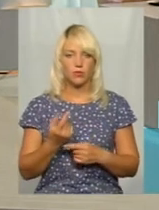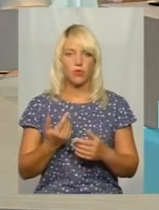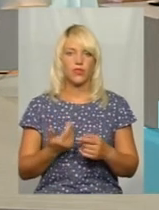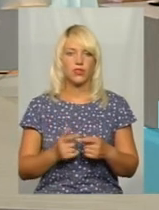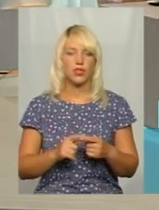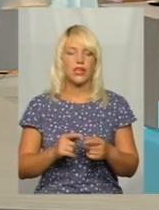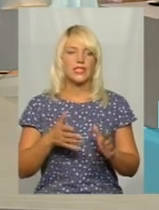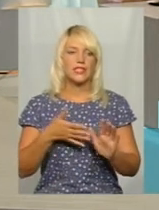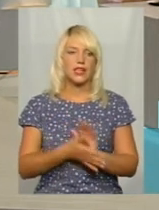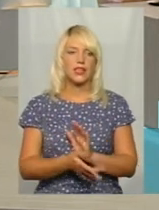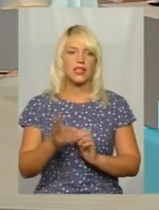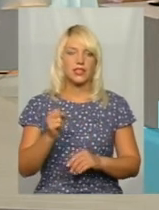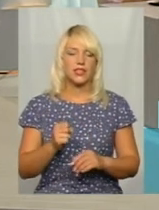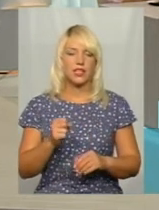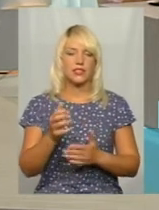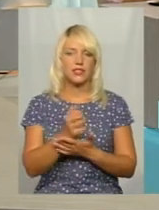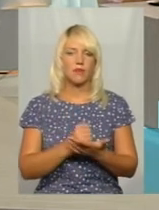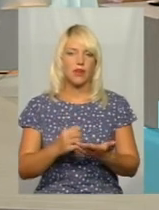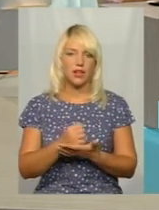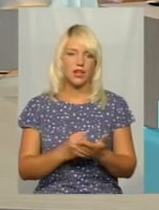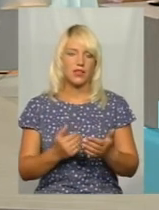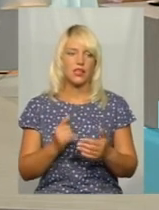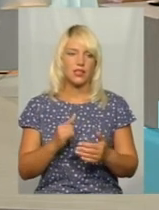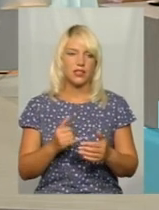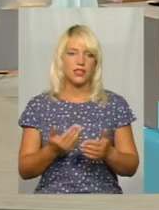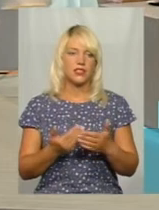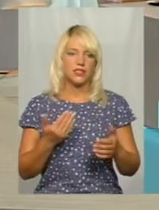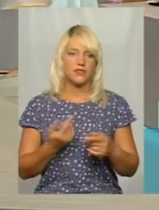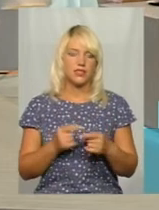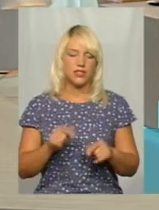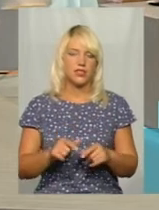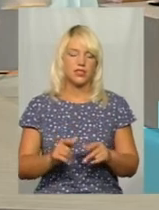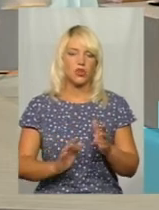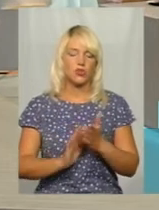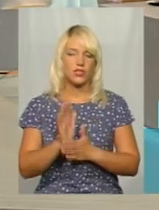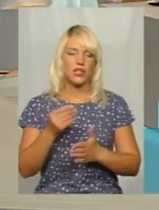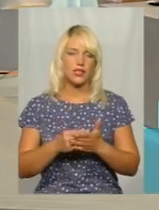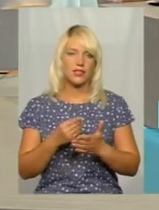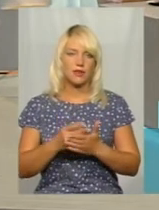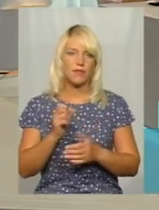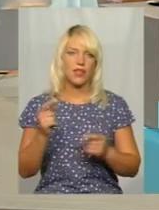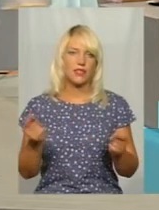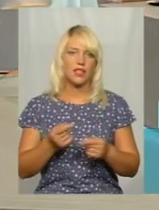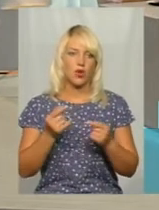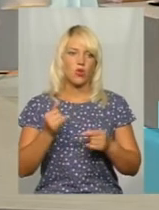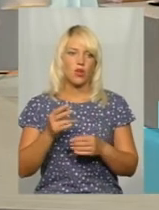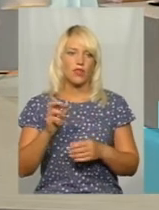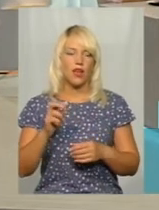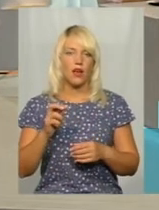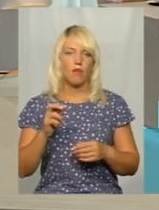затрати на збирання, і звідси, відповідно, і зростання цін на зерно і на борошно.